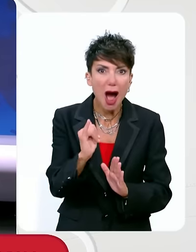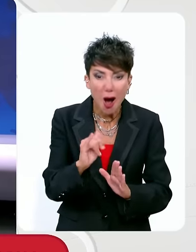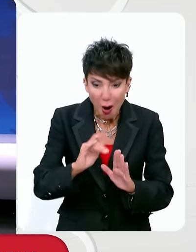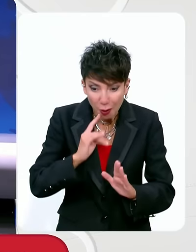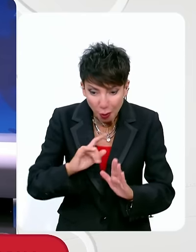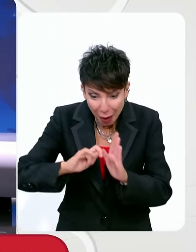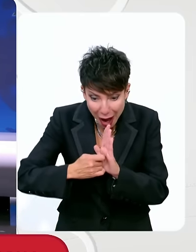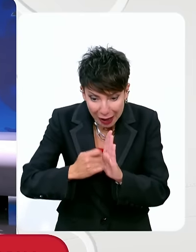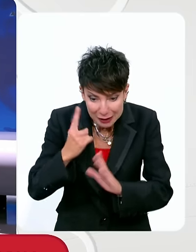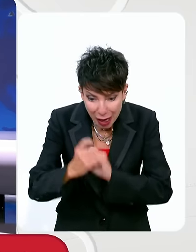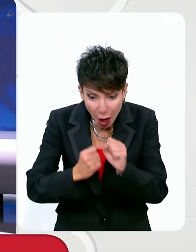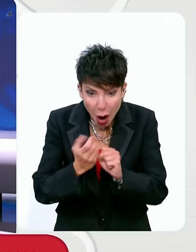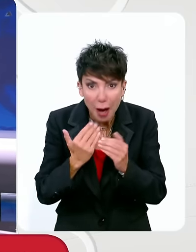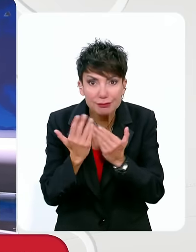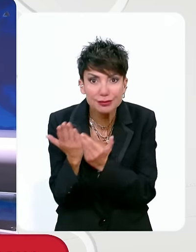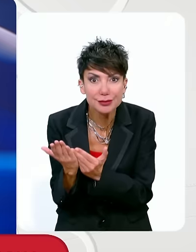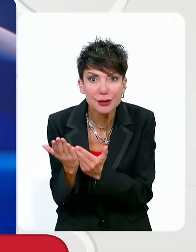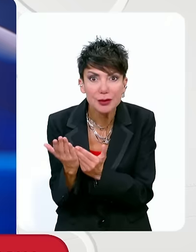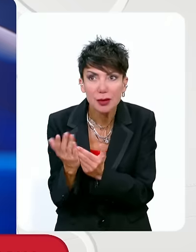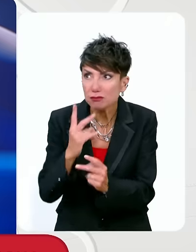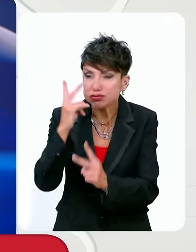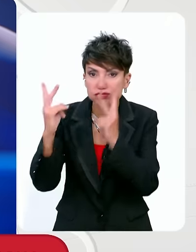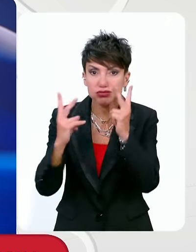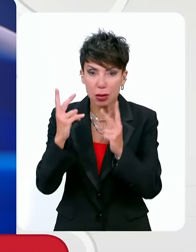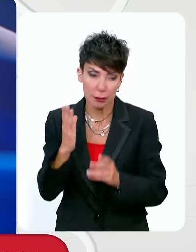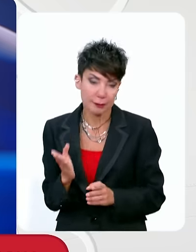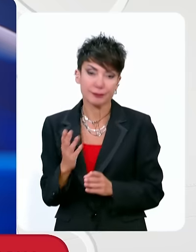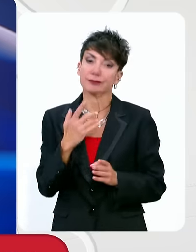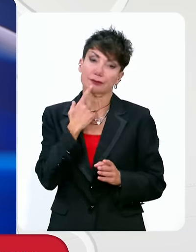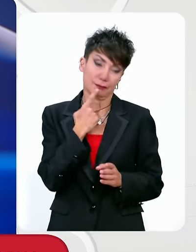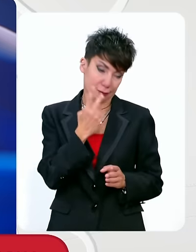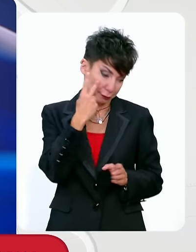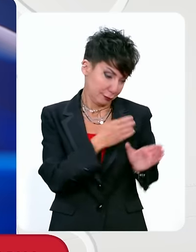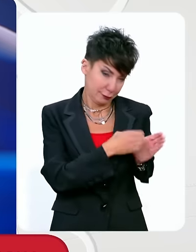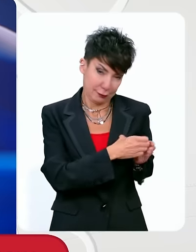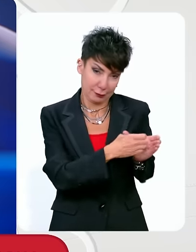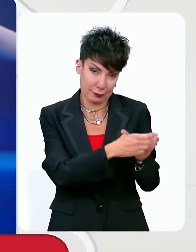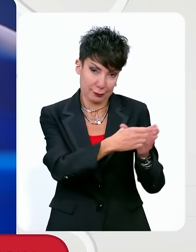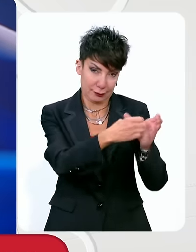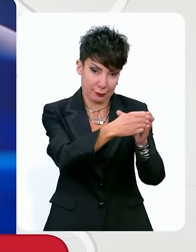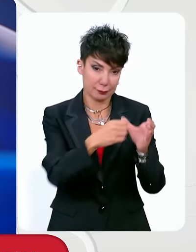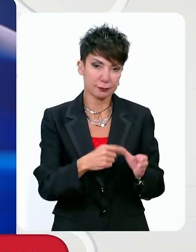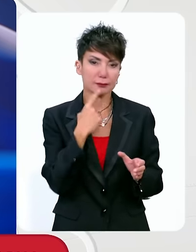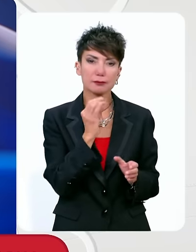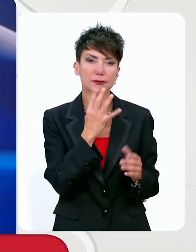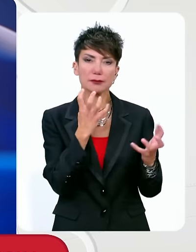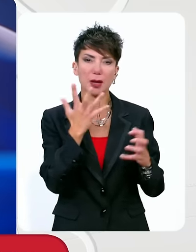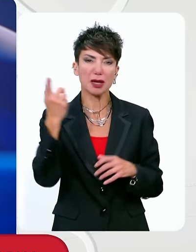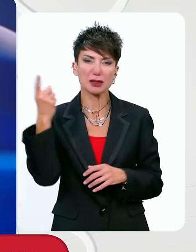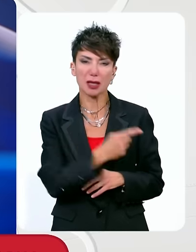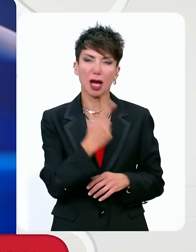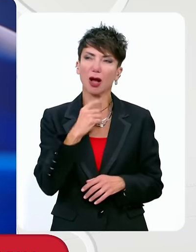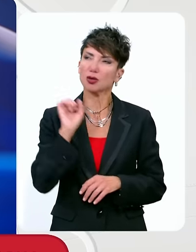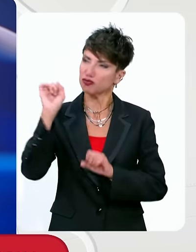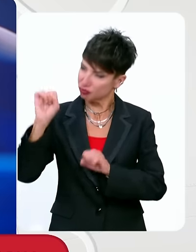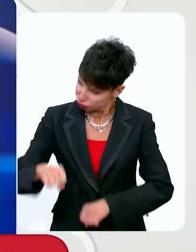άλλων κομμάτων της αντιπολίτευσης, που έκαναν δίθεν αντιπολίτευση, αλλά τους είδαμε να ψηφίζουν άλλως κατά 95% τα νομοσχέδια